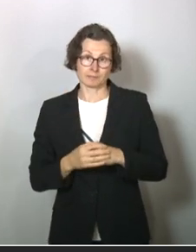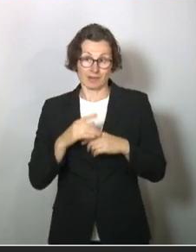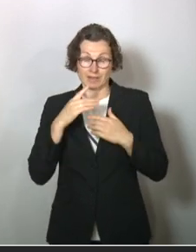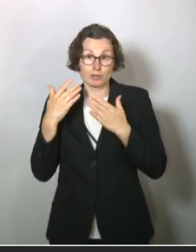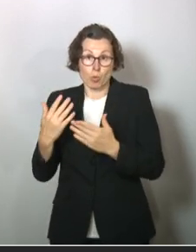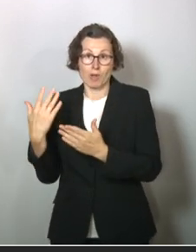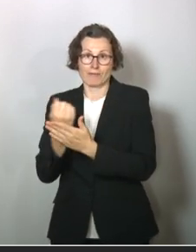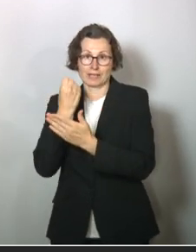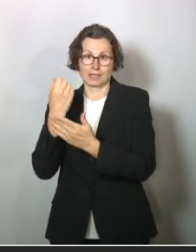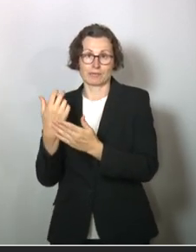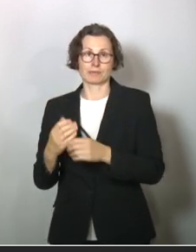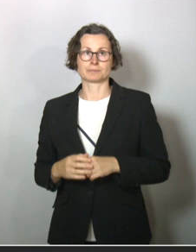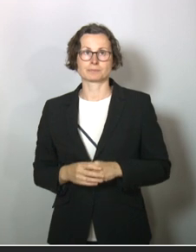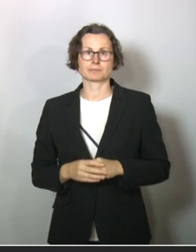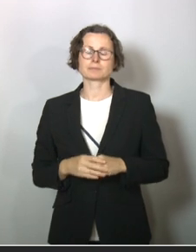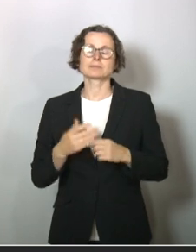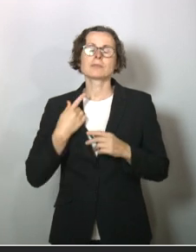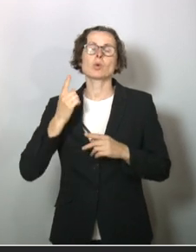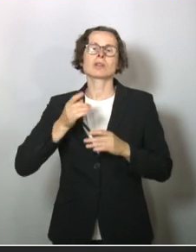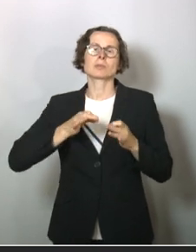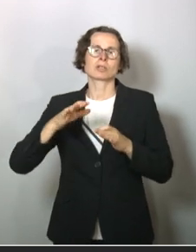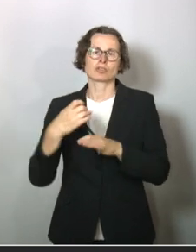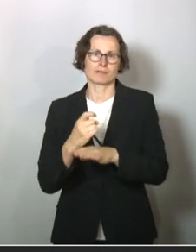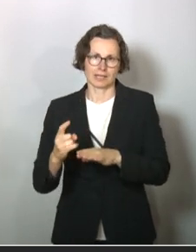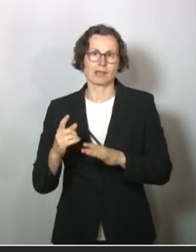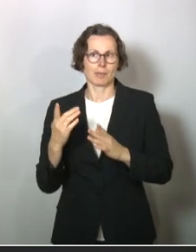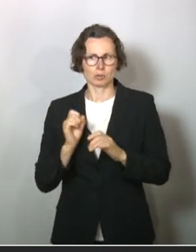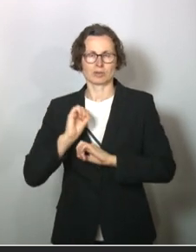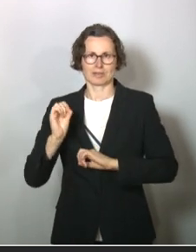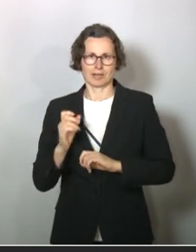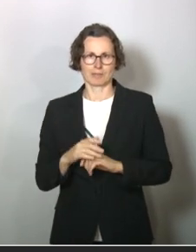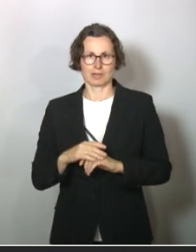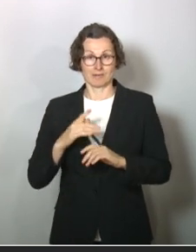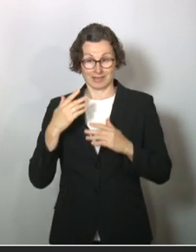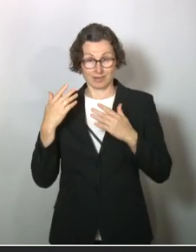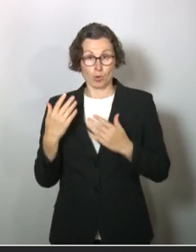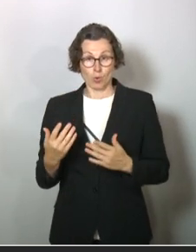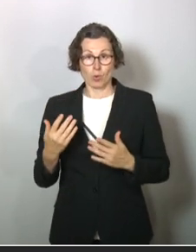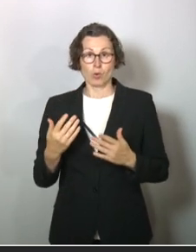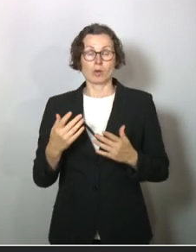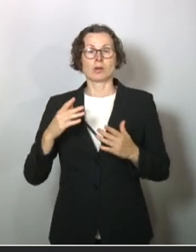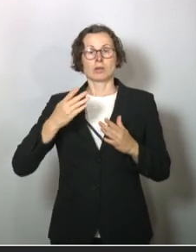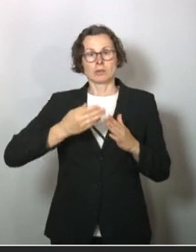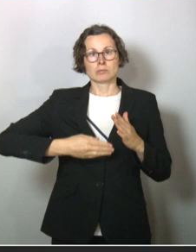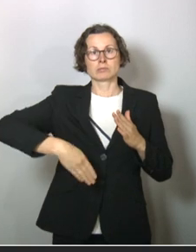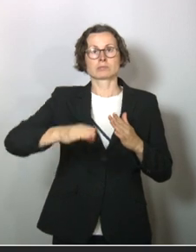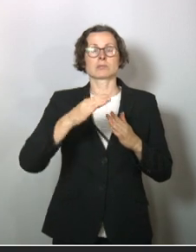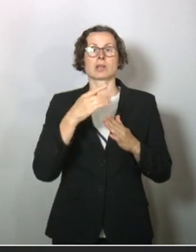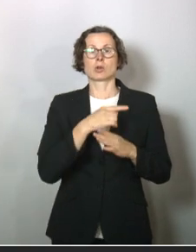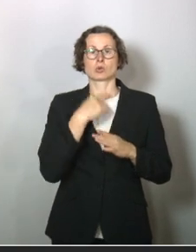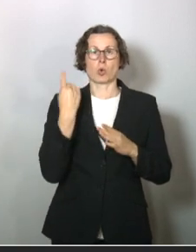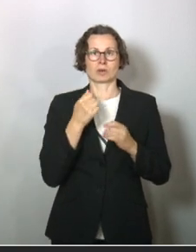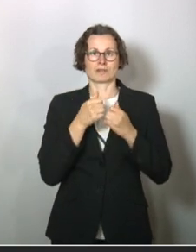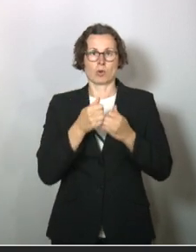wirklich effektiv gelingen würde. Gelingt natürlich nicht 100 Prozent. Und dann hätten wir allerdings eine Letalität bei Covid-19, die